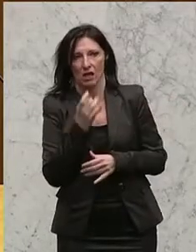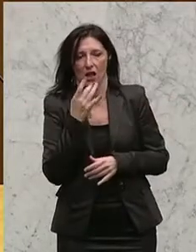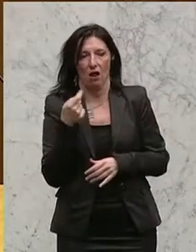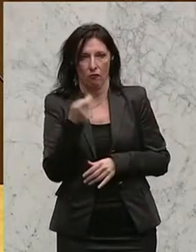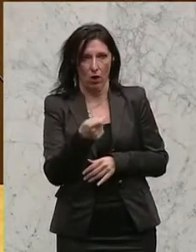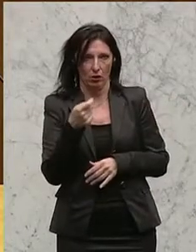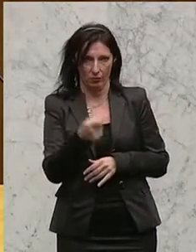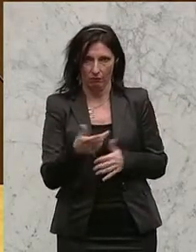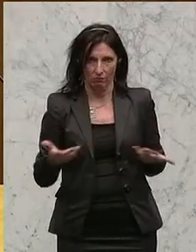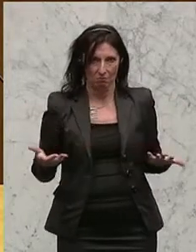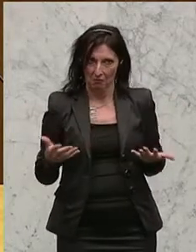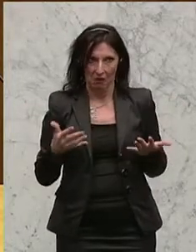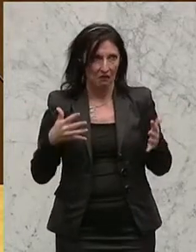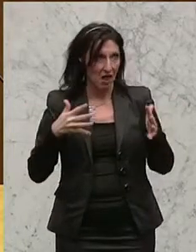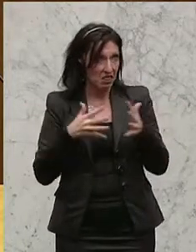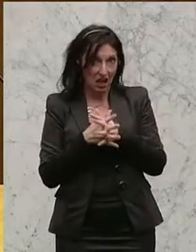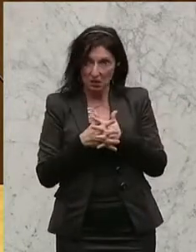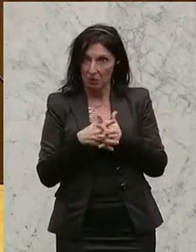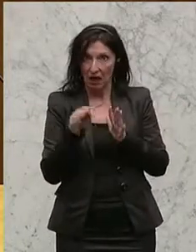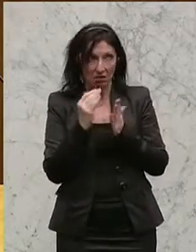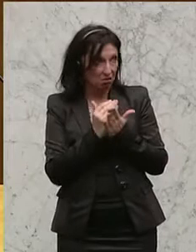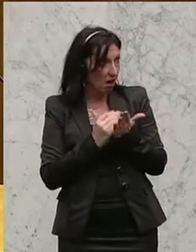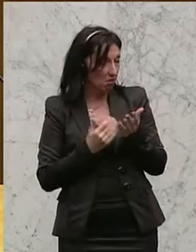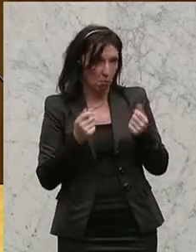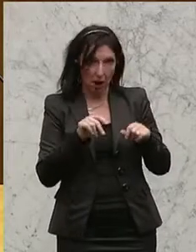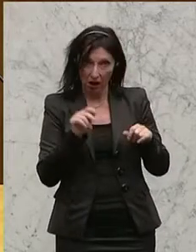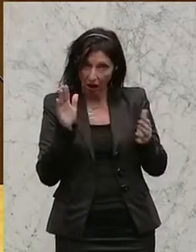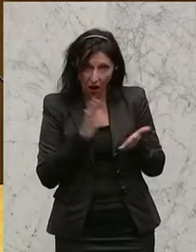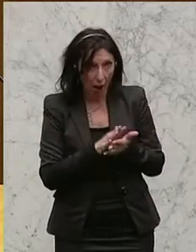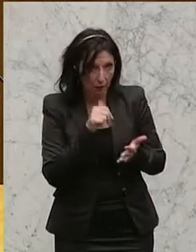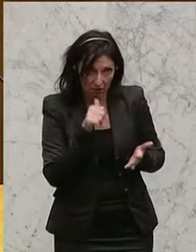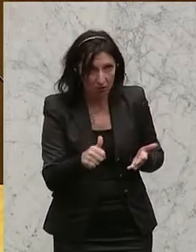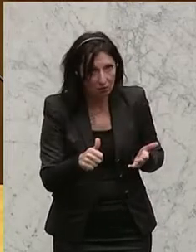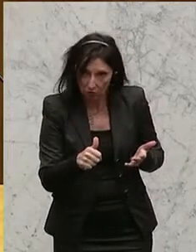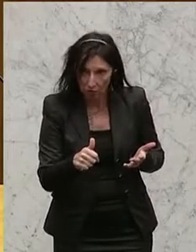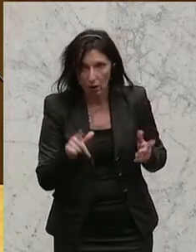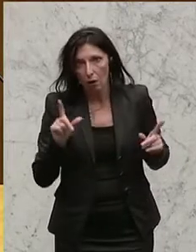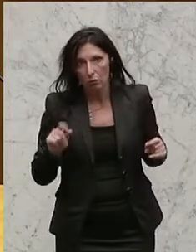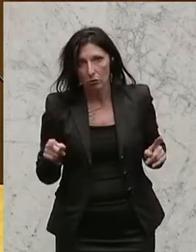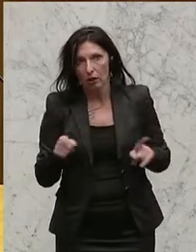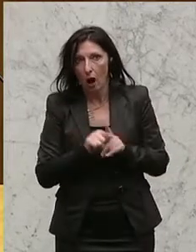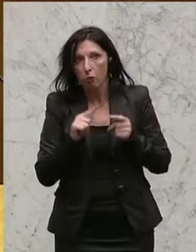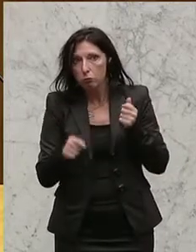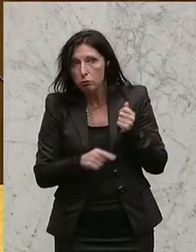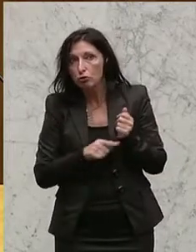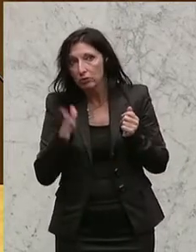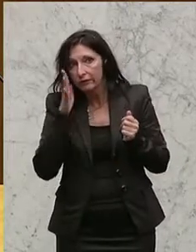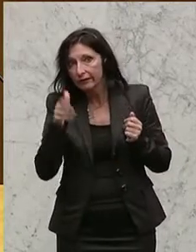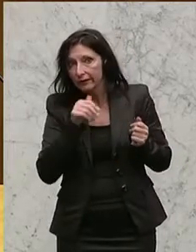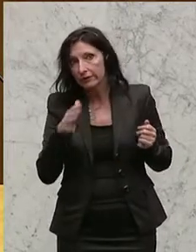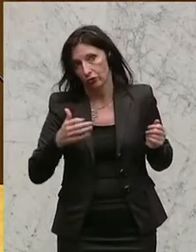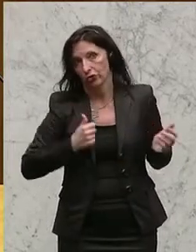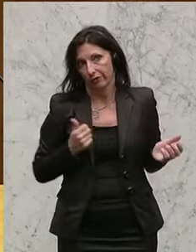Transparenzdatenbank nicht funktioniert, werden wir auch das Budget nicht in den Griff bekommen. Und da gibt es halt jetzt dann die